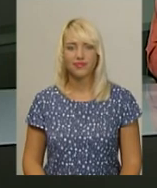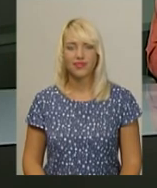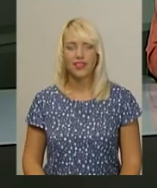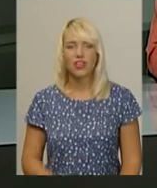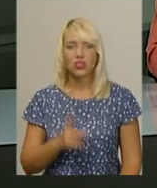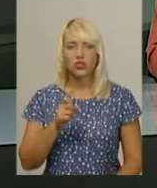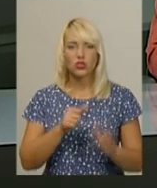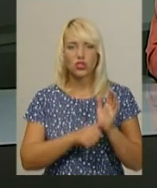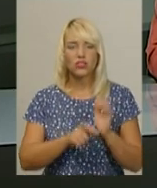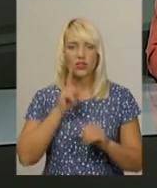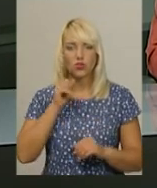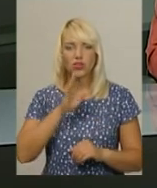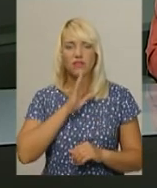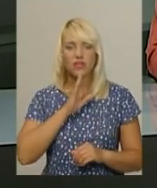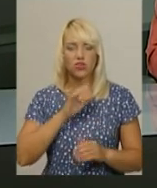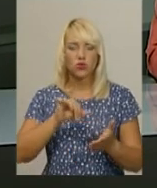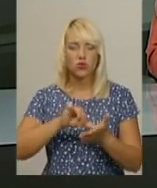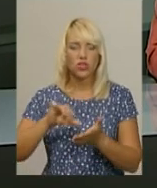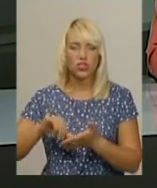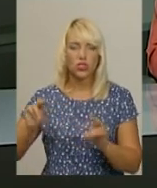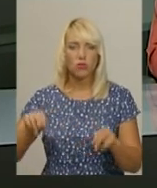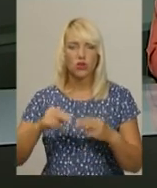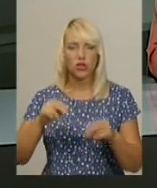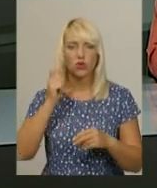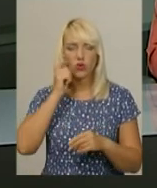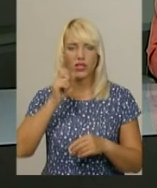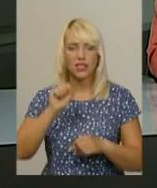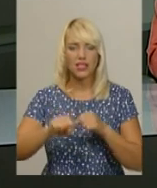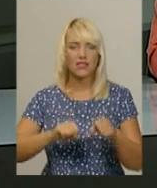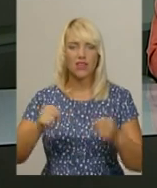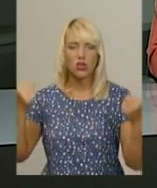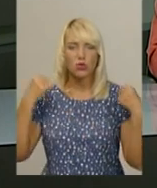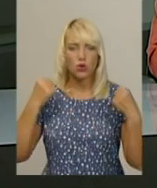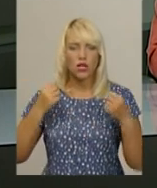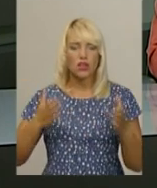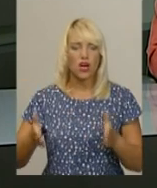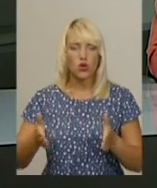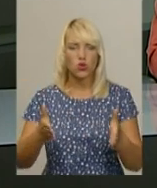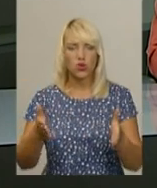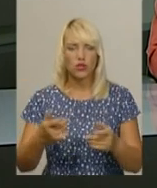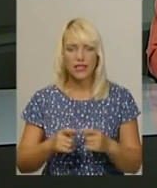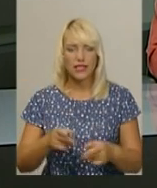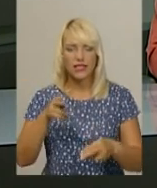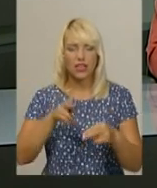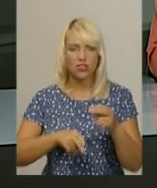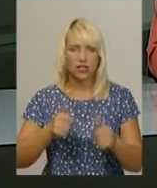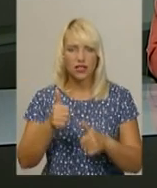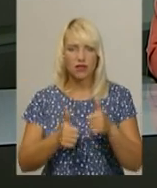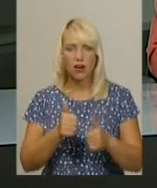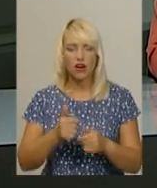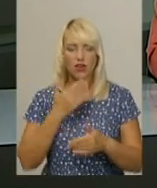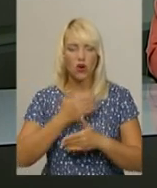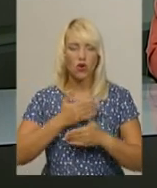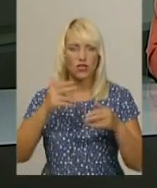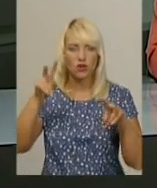160 юнаків та дівчат, учасників чемпіонату України з велоспорту на шосе у Хмельницькому закінчили змагання. Останньою